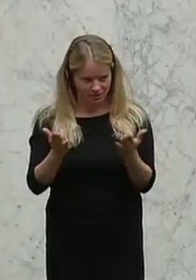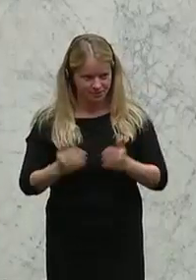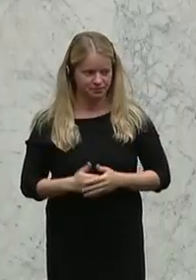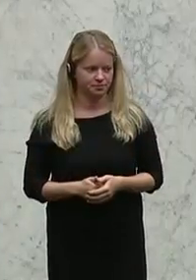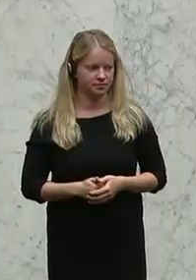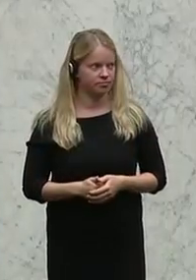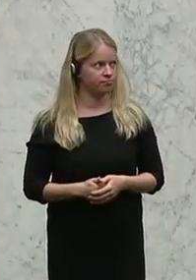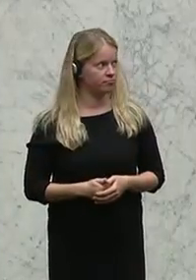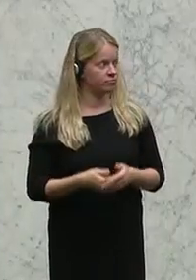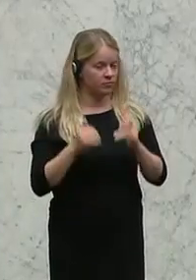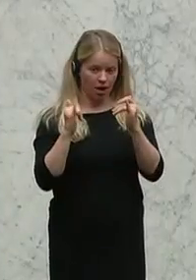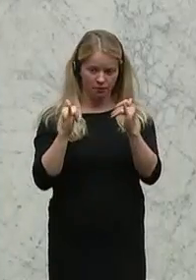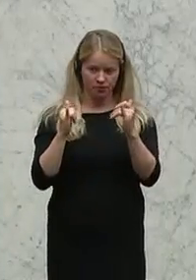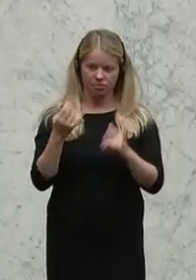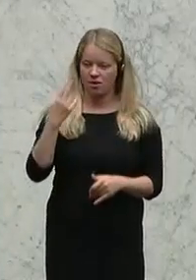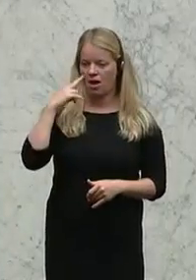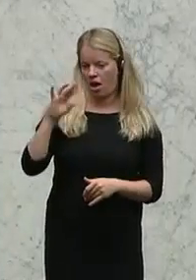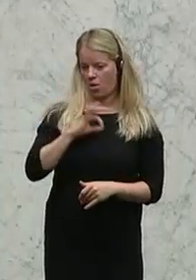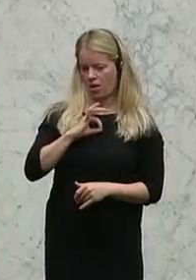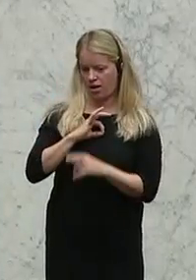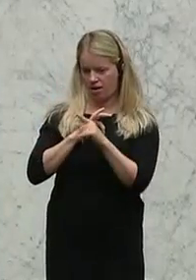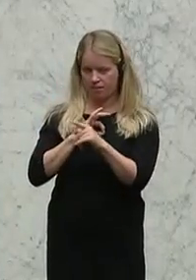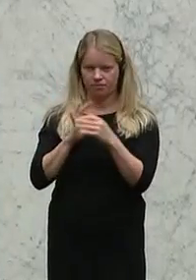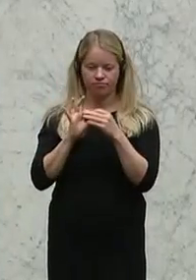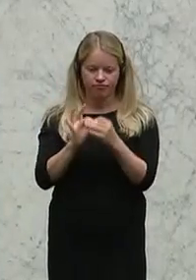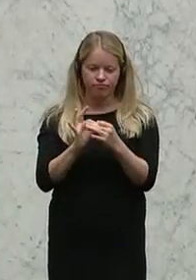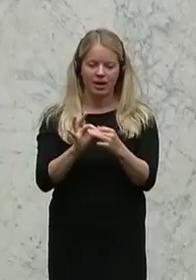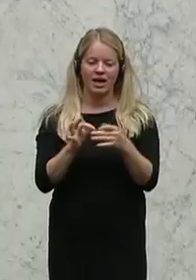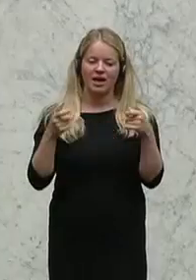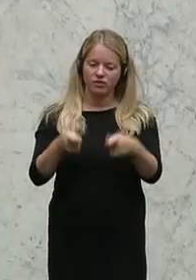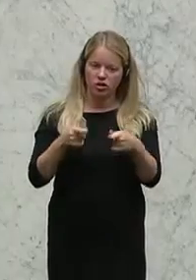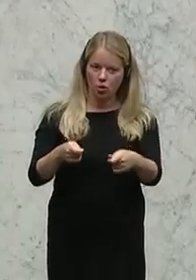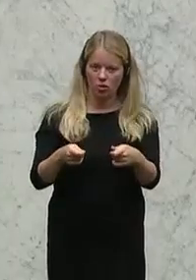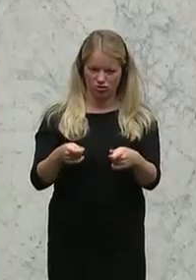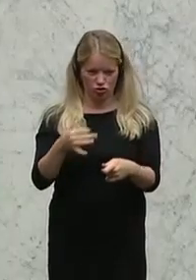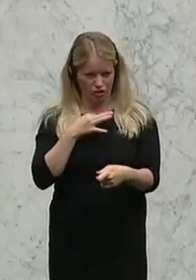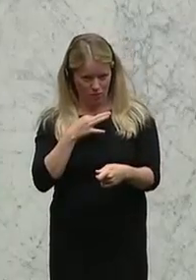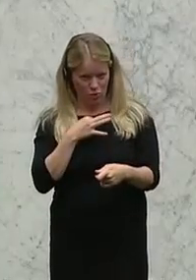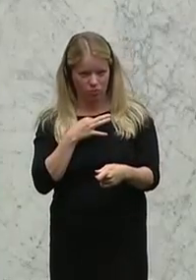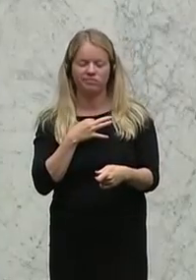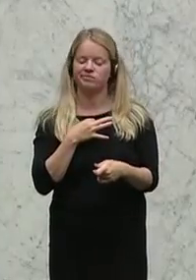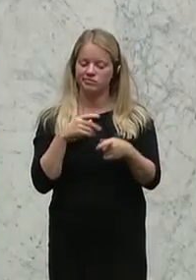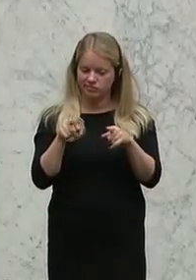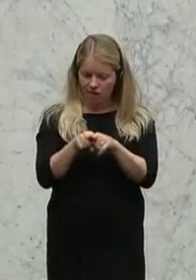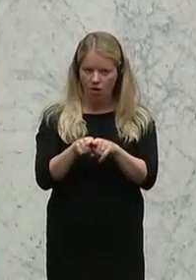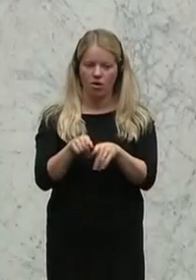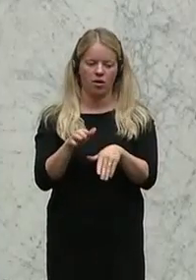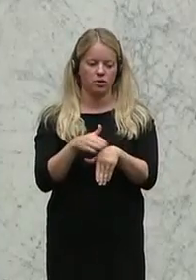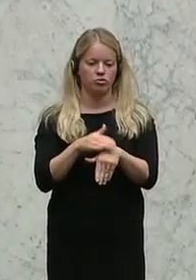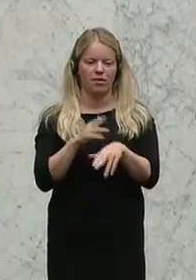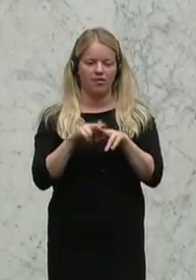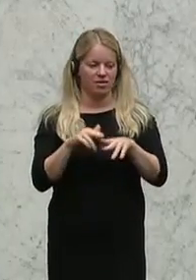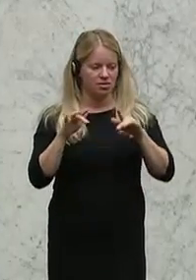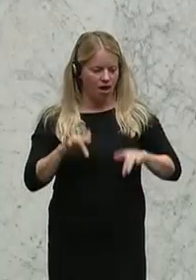Ja, Herr Kollege, Investition in die Stimmung ist aber auch, wenn es Festlegungen gibt